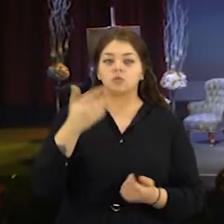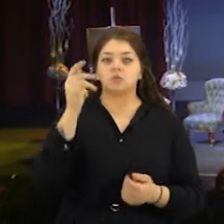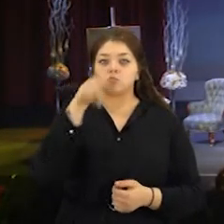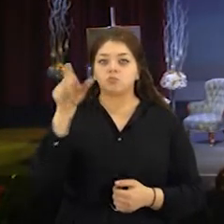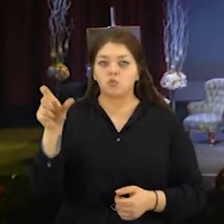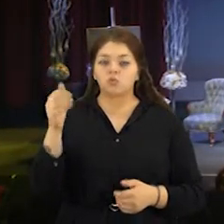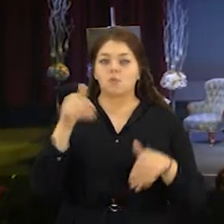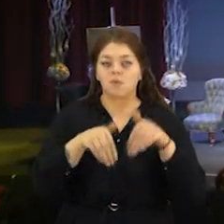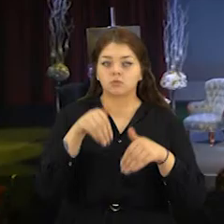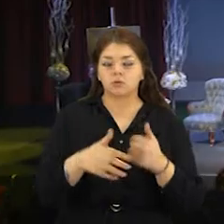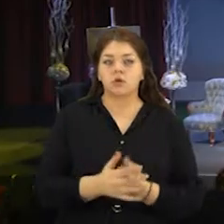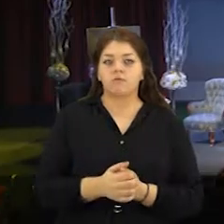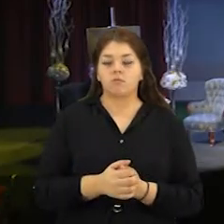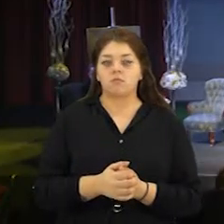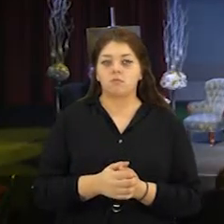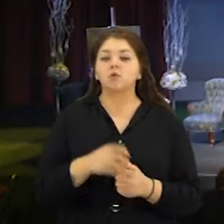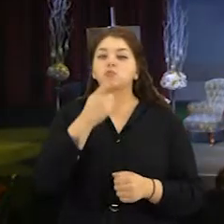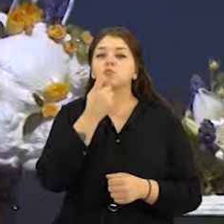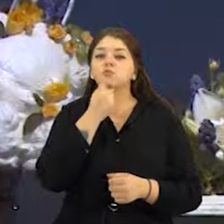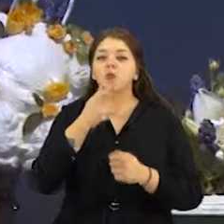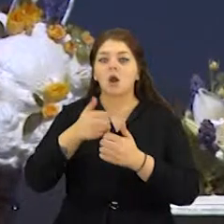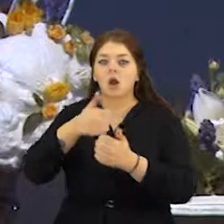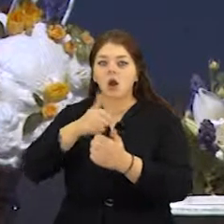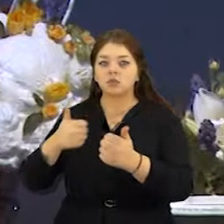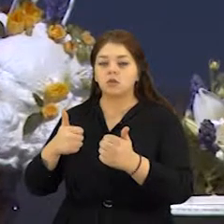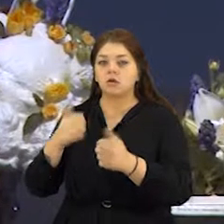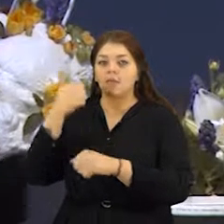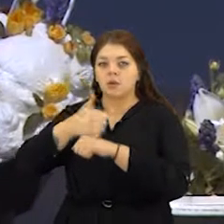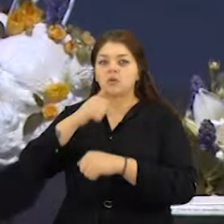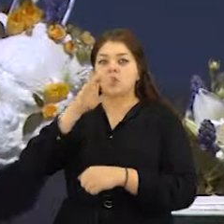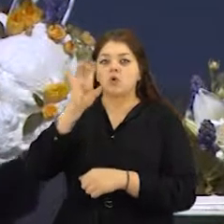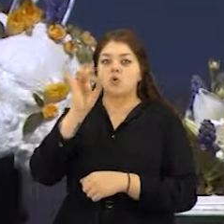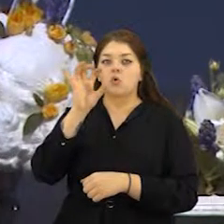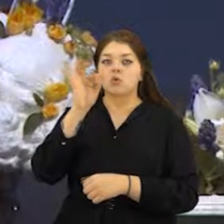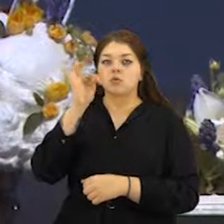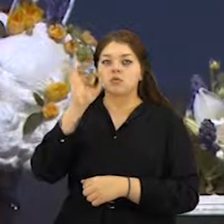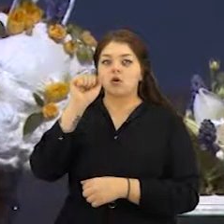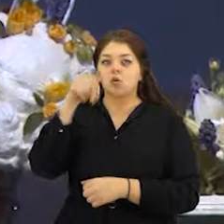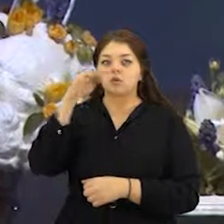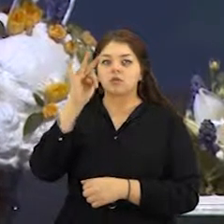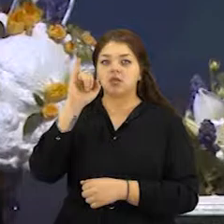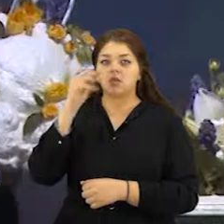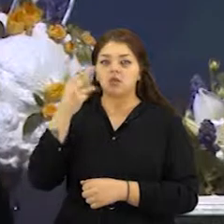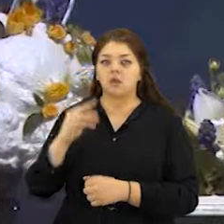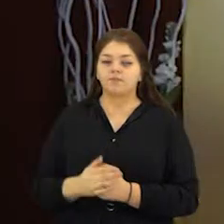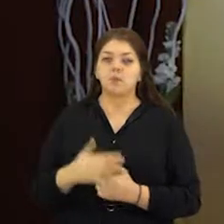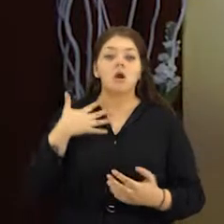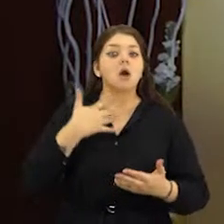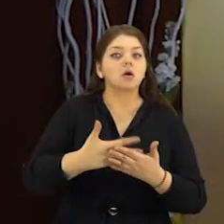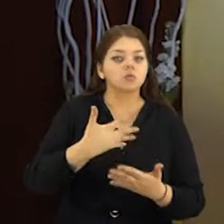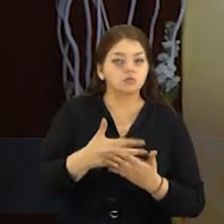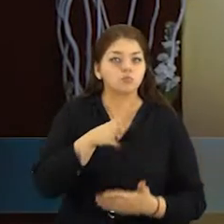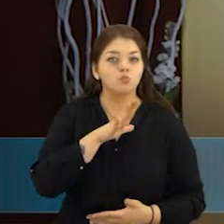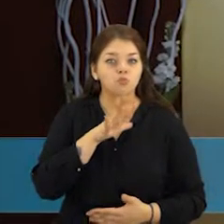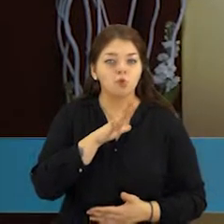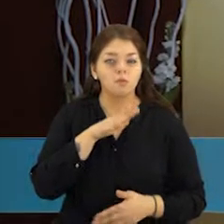šiaulių televizijos žiūrovų. Nuo jos nežymė atsiliko šaukėnų bendruomenės pirmininkė jūratį gotų tieniai. Iš tiesų aktivesni